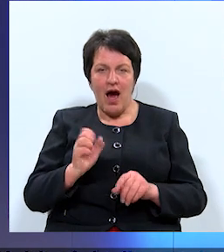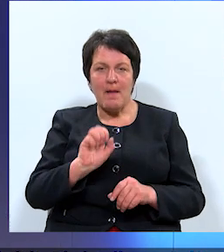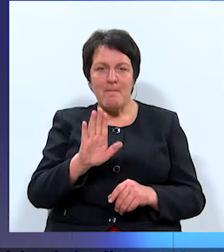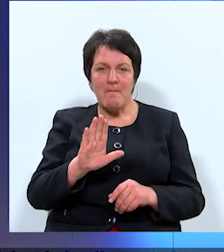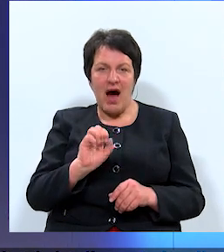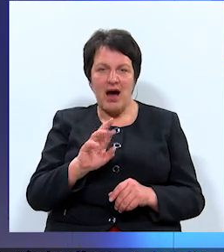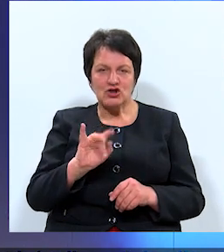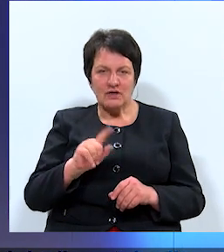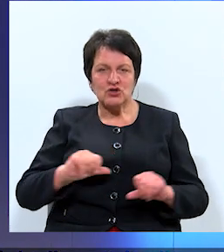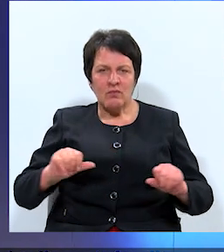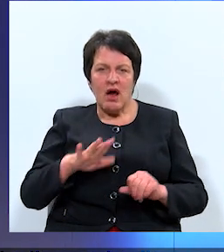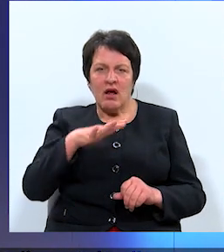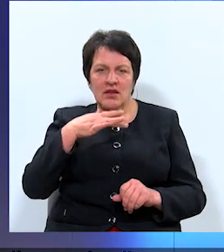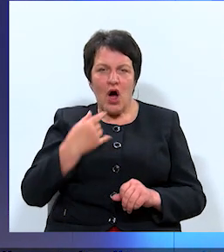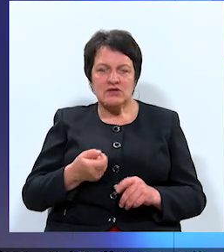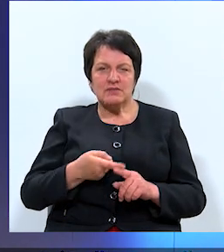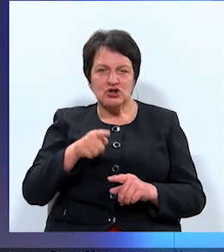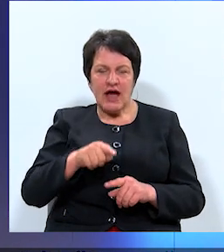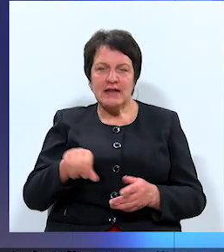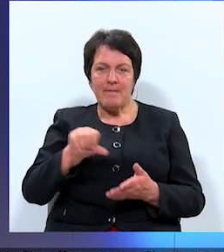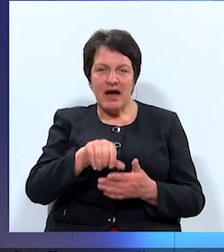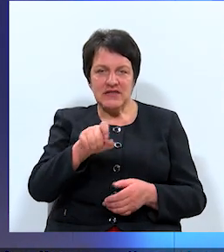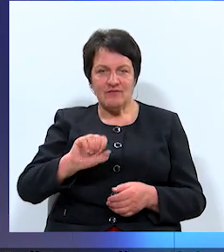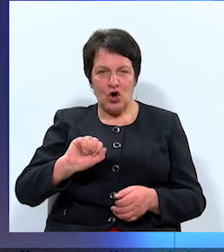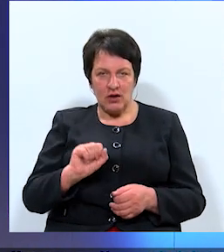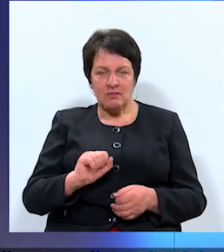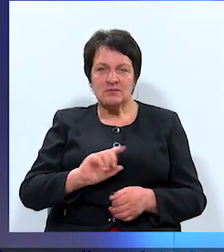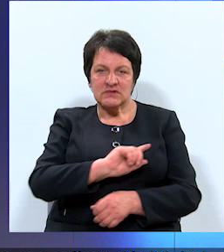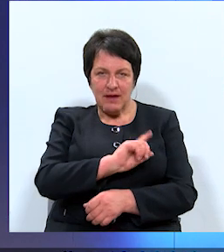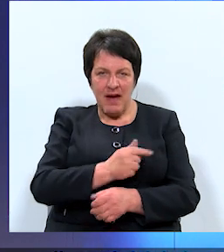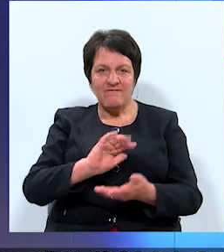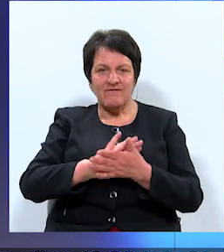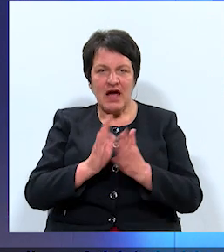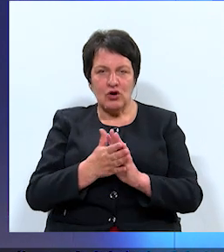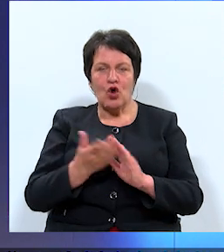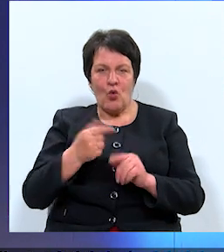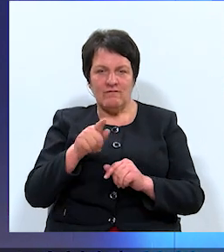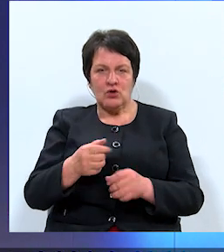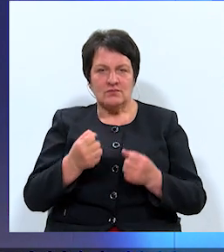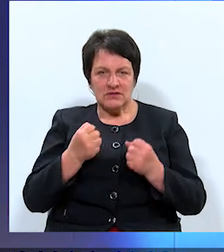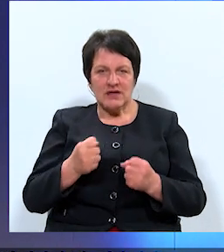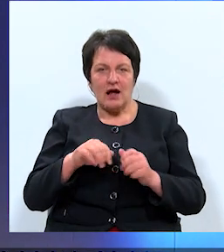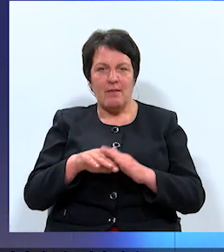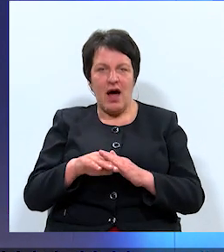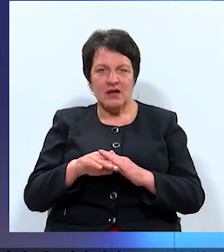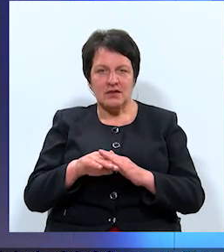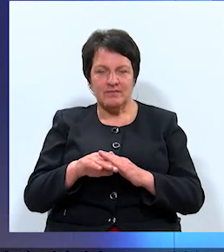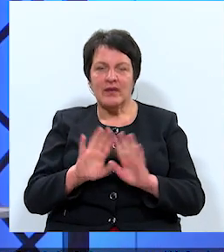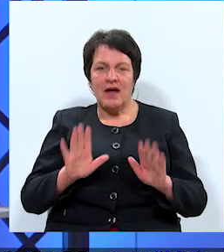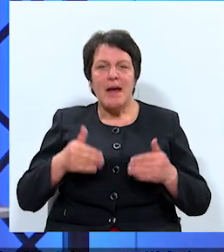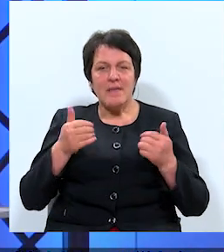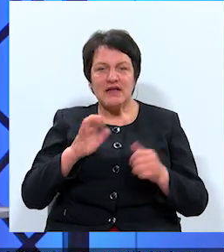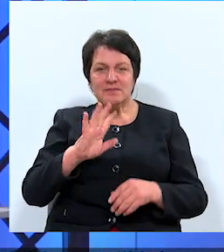Bašiesku kungu, arī ar daudziem šeit pārstāvētiem kolēgiem spējām vienoties un viņu saglabāt. Paldies jums par